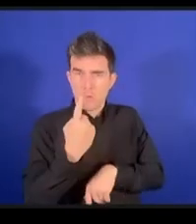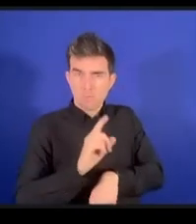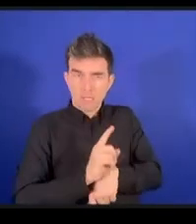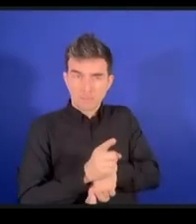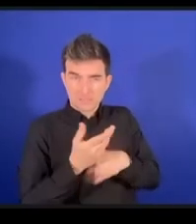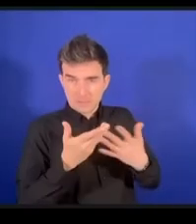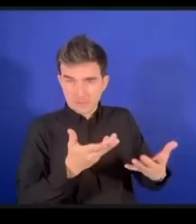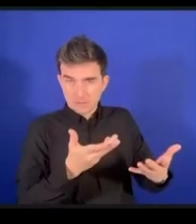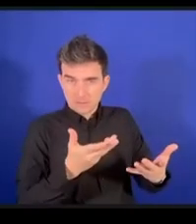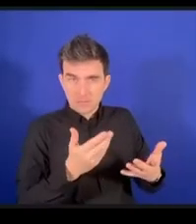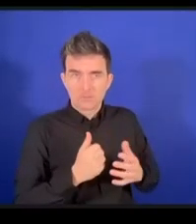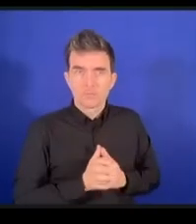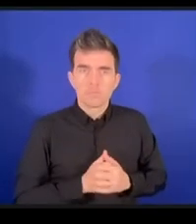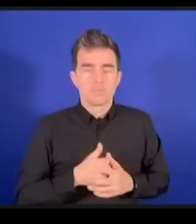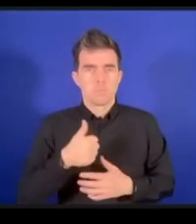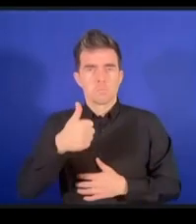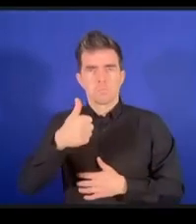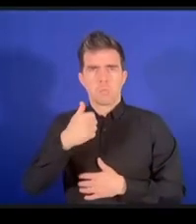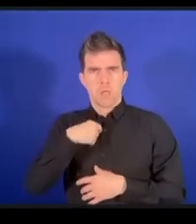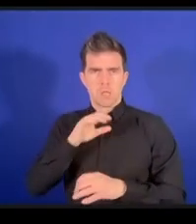大事なことは